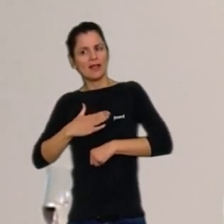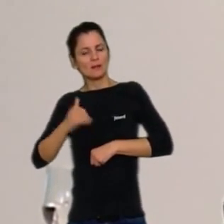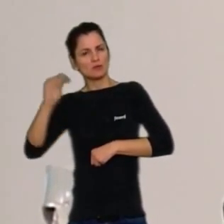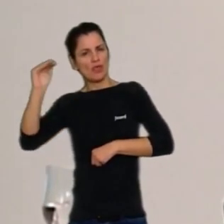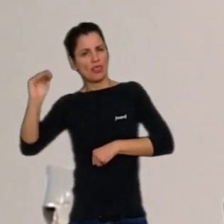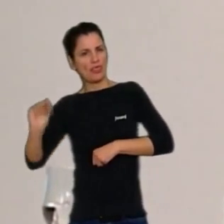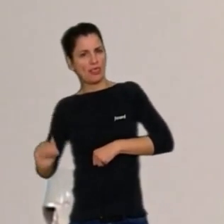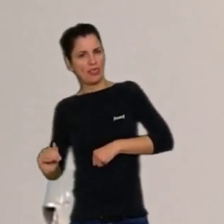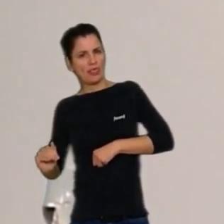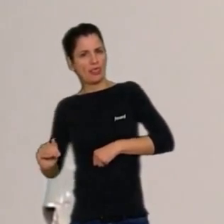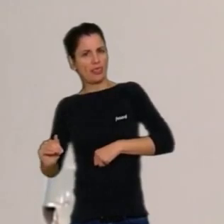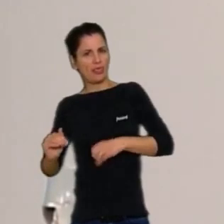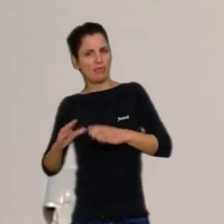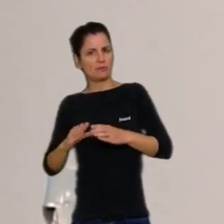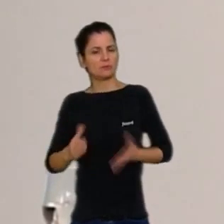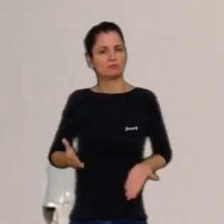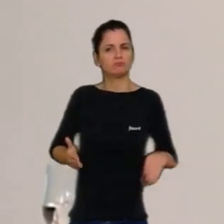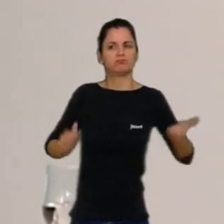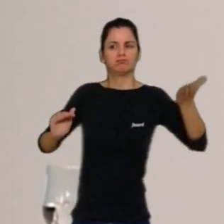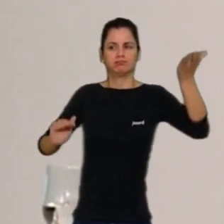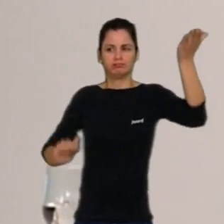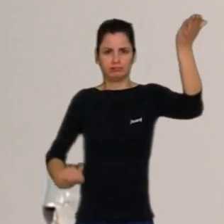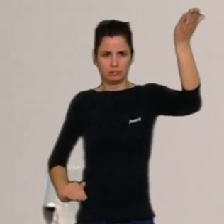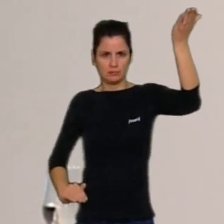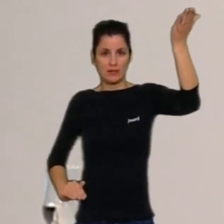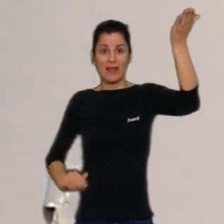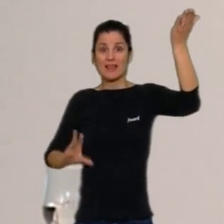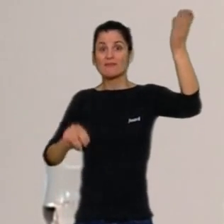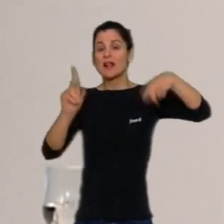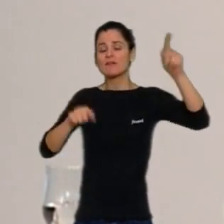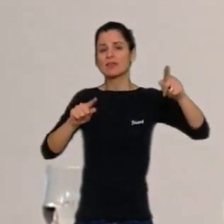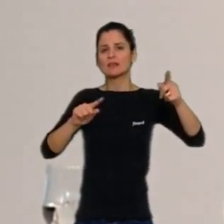Perquè en eixa frase el tamaño no importa només ni a un subjecte. Només ni a un tamaño.